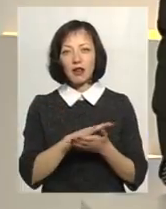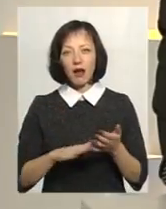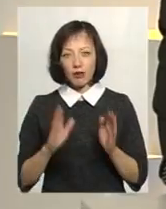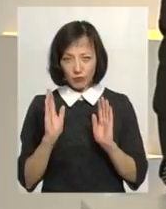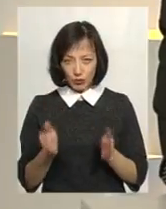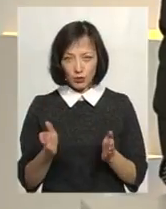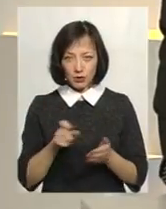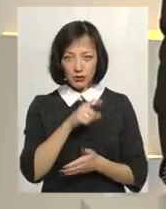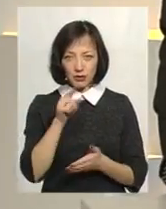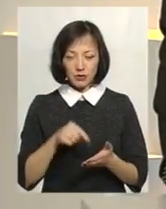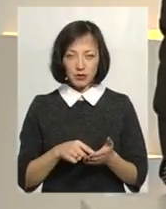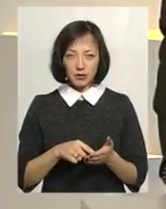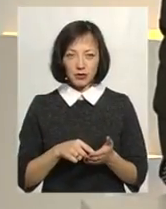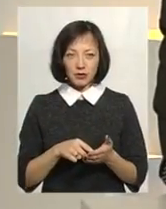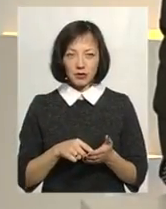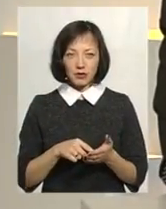продовжувати?